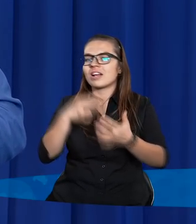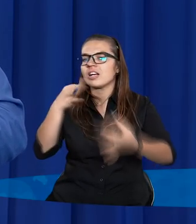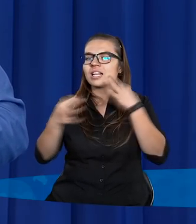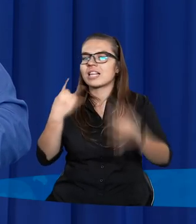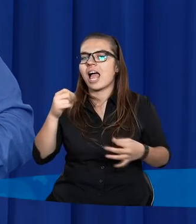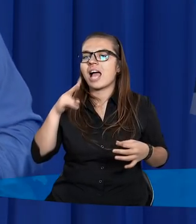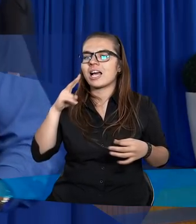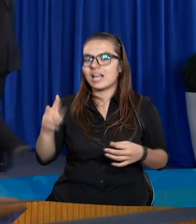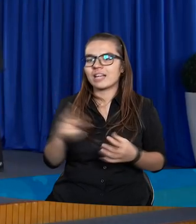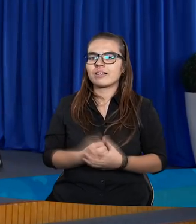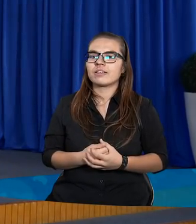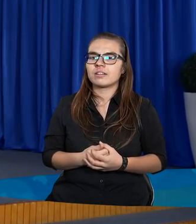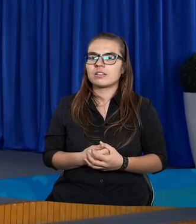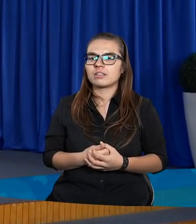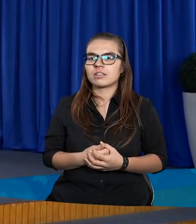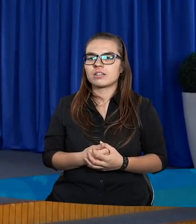Darek.